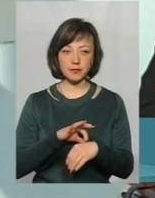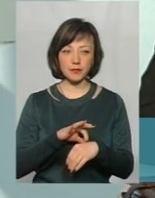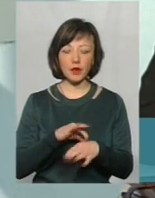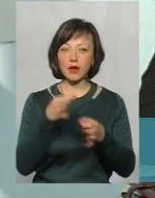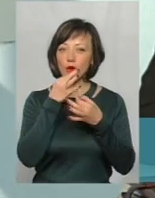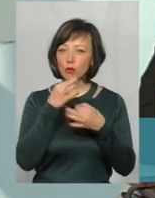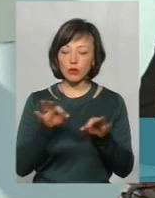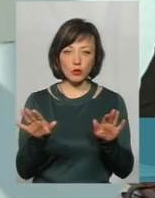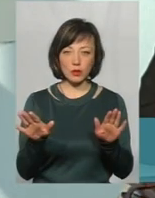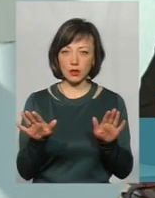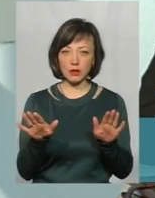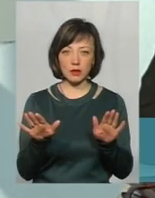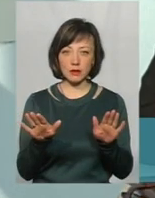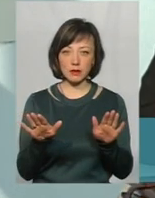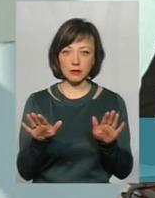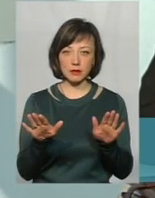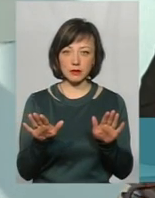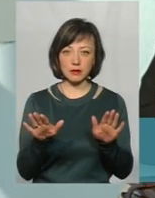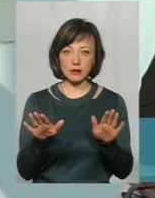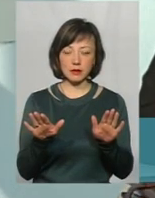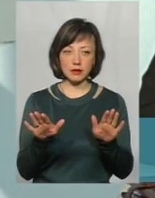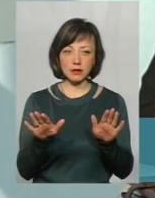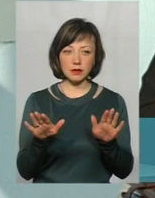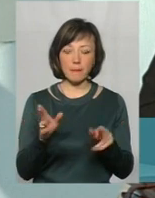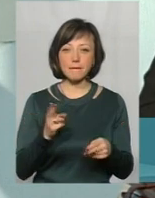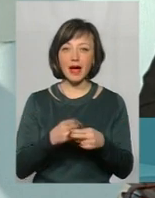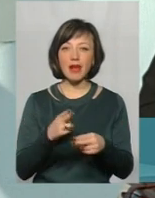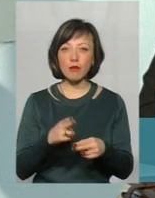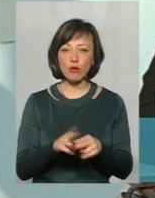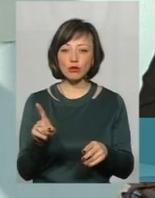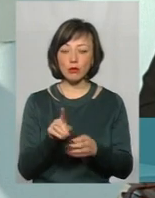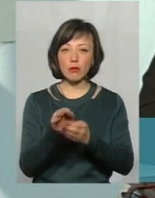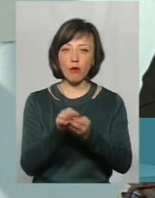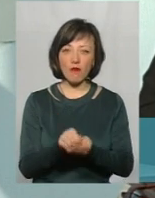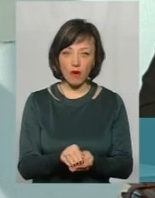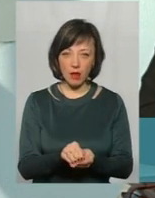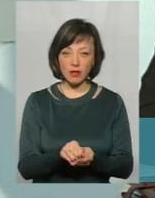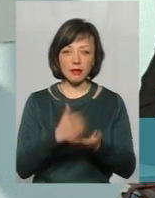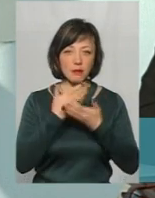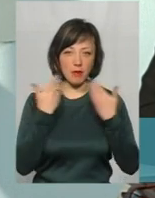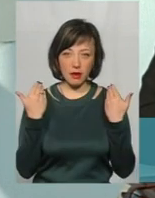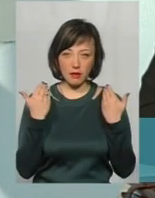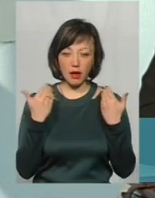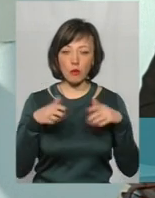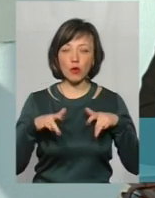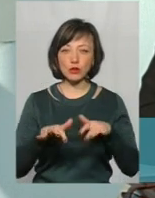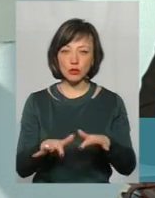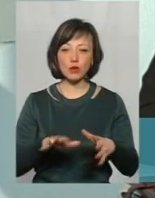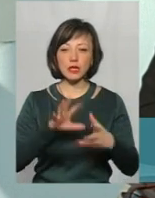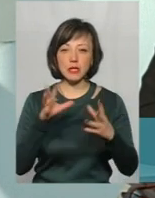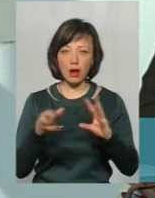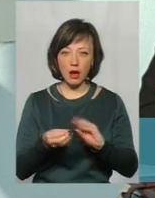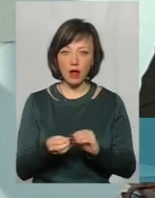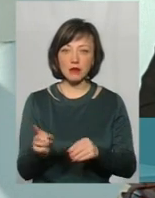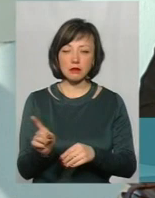будь-яких перепон для того, щоб її поховати, немає. Процедура загальна,